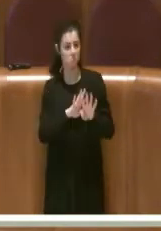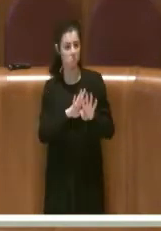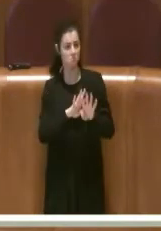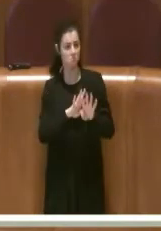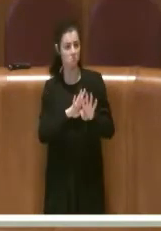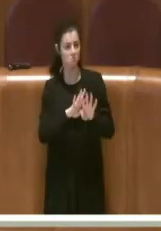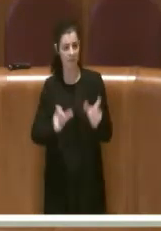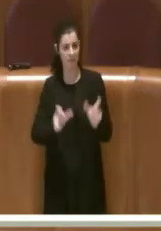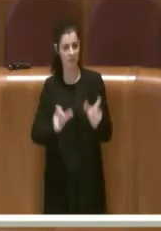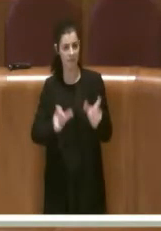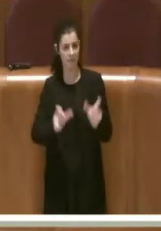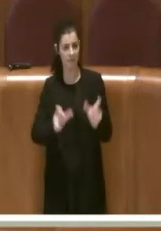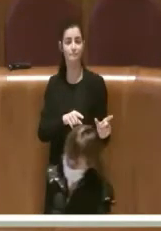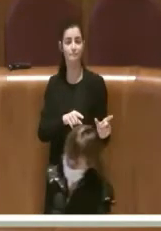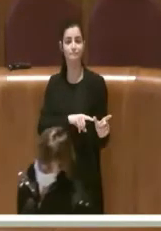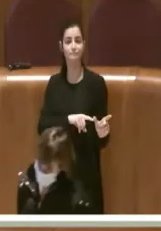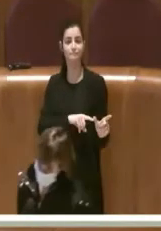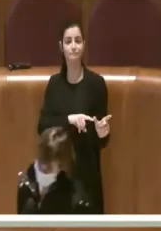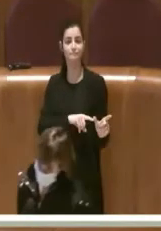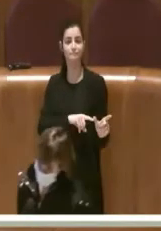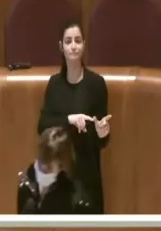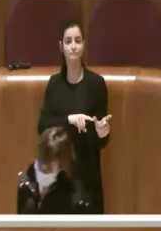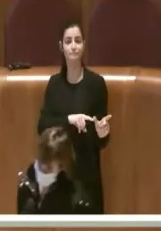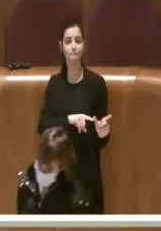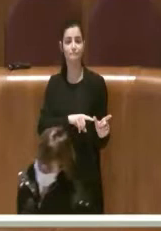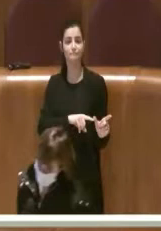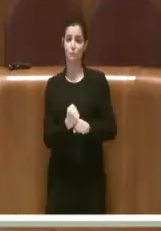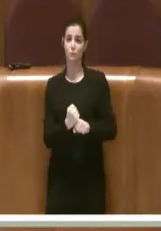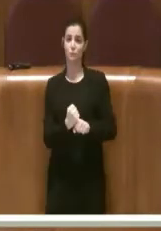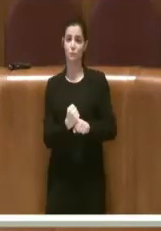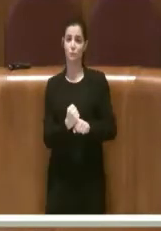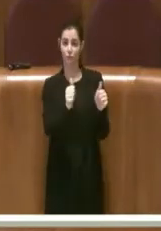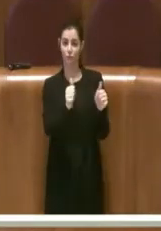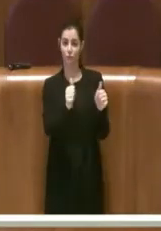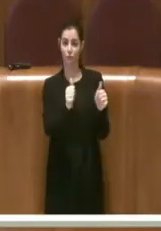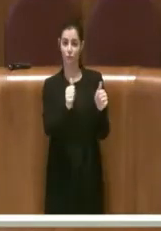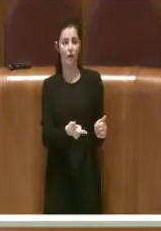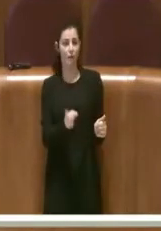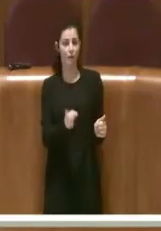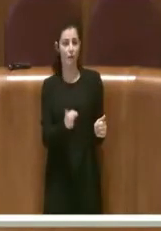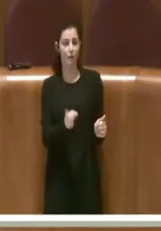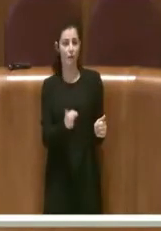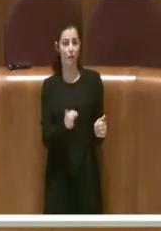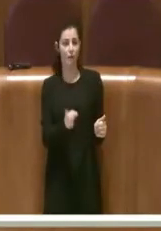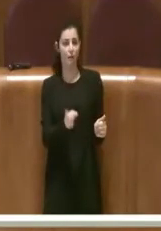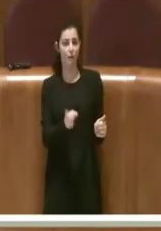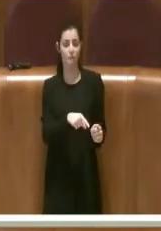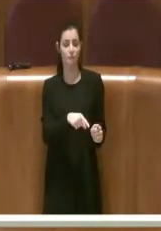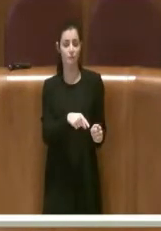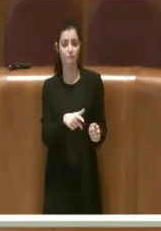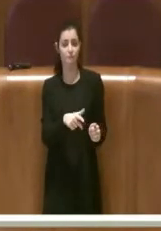volto istituzionale e anche qui vediamo una mossa